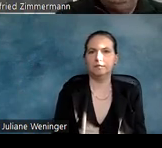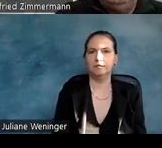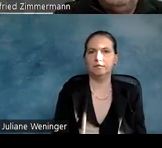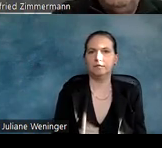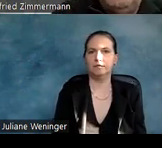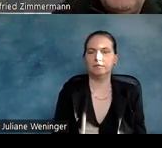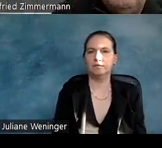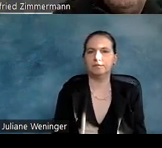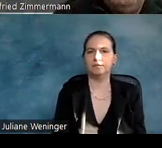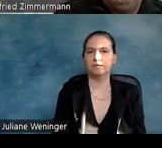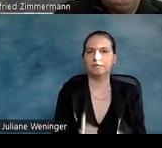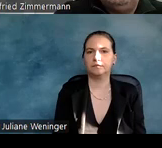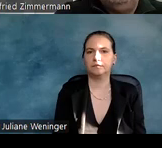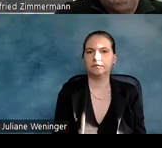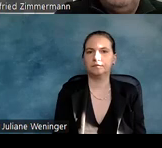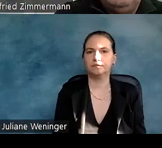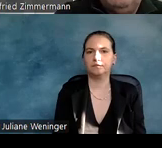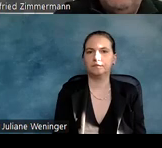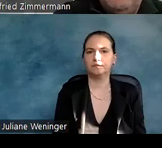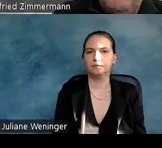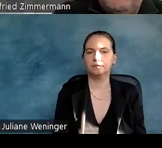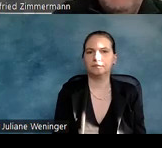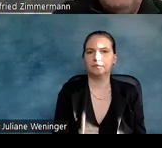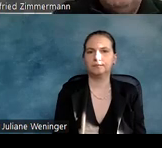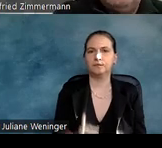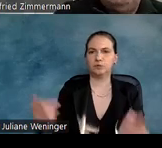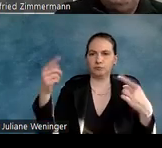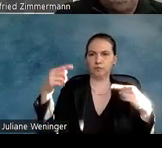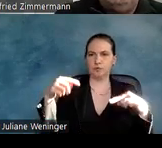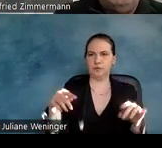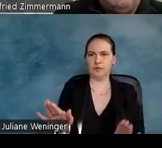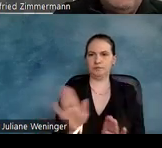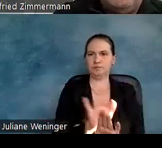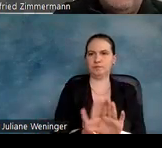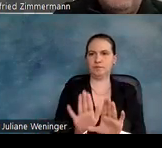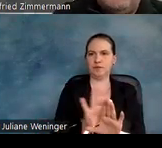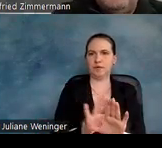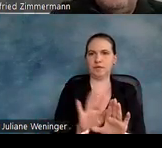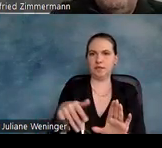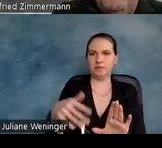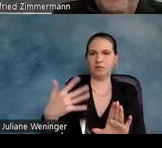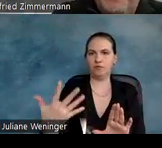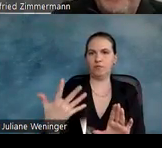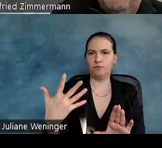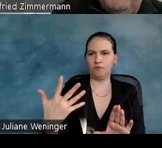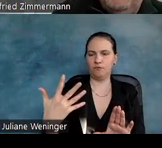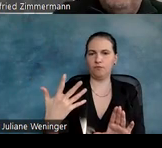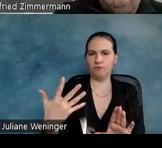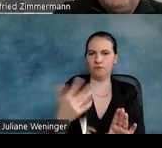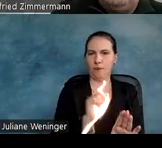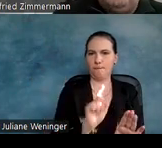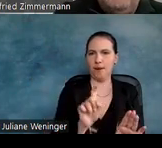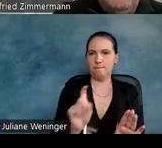Und im unteren Bereich, sozusagen in der Fußnote, gibt es wieder fünf Icons im